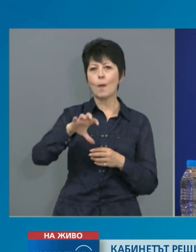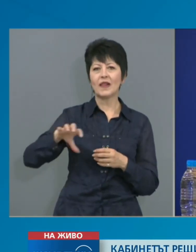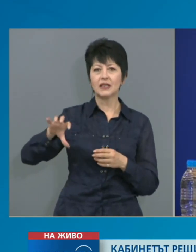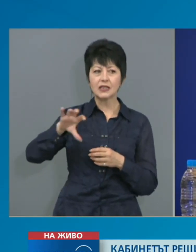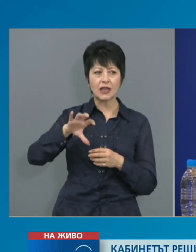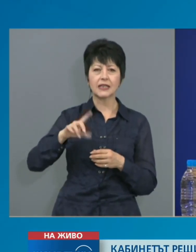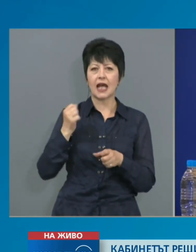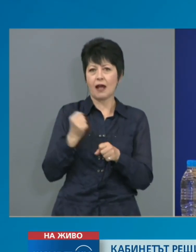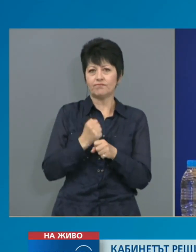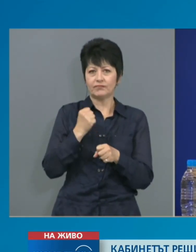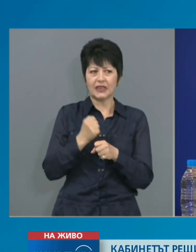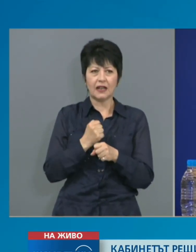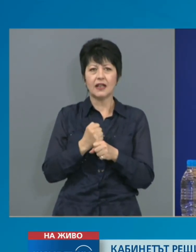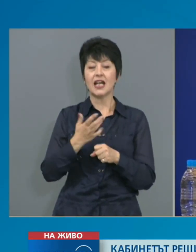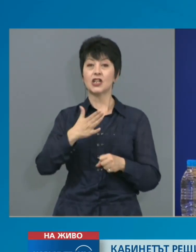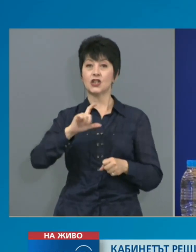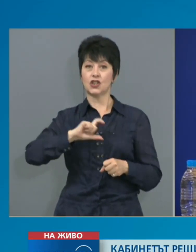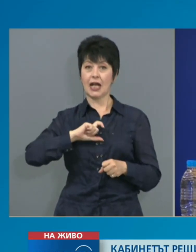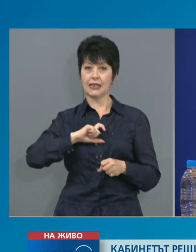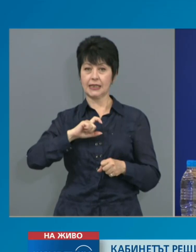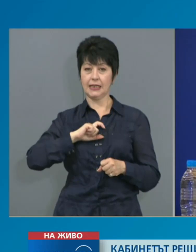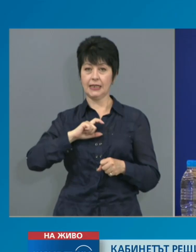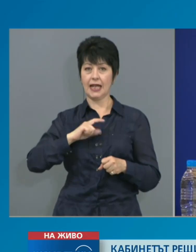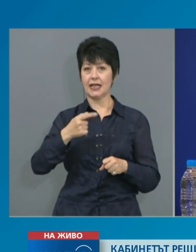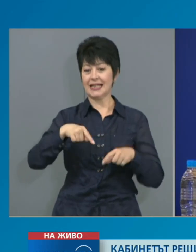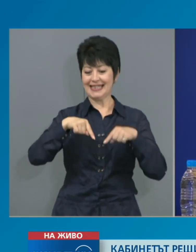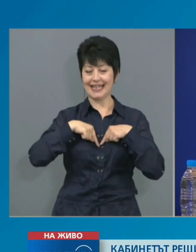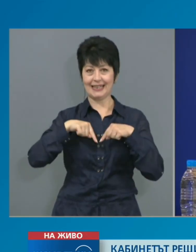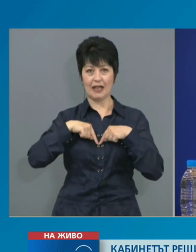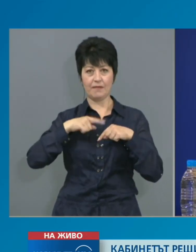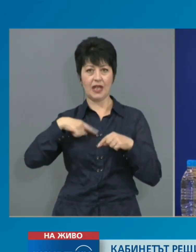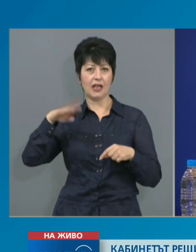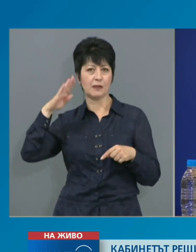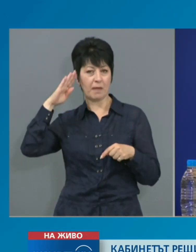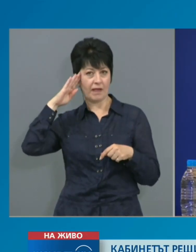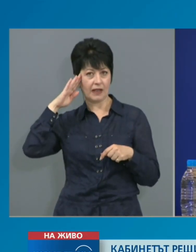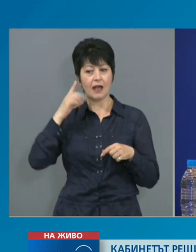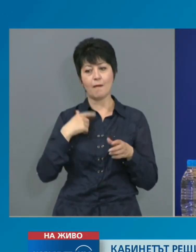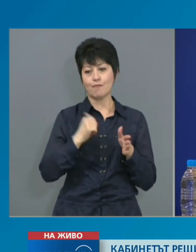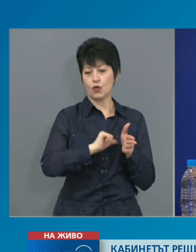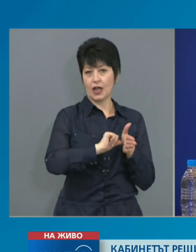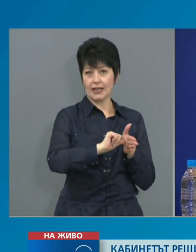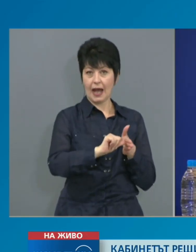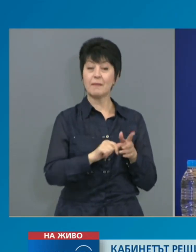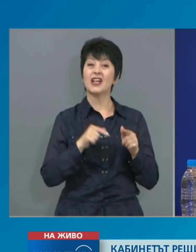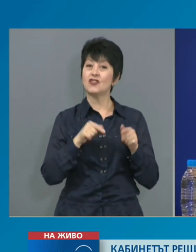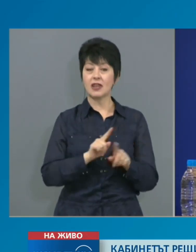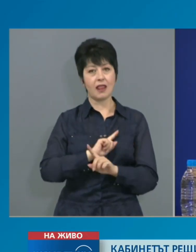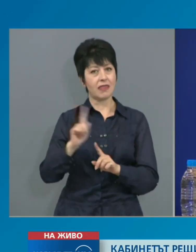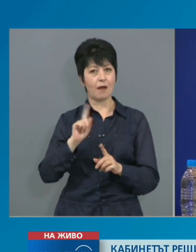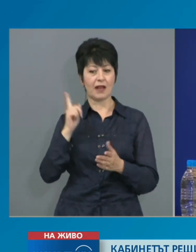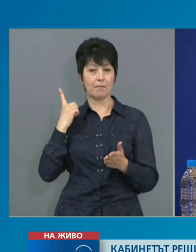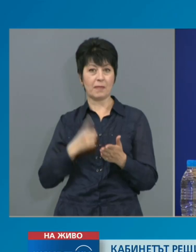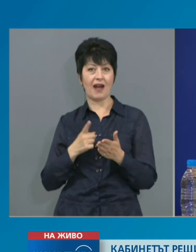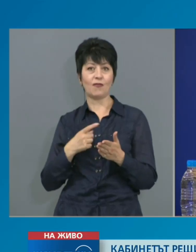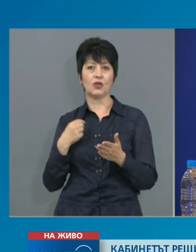на частните съдебни изпълнители, които, както подчертахме, няма да могат да налагат запори, както и